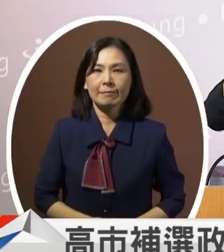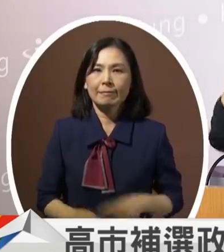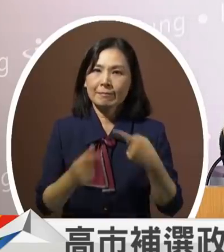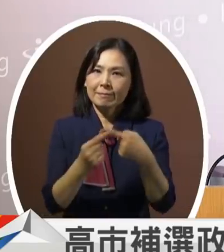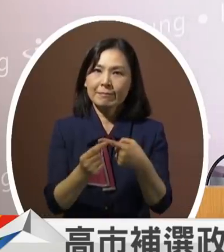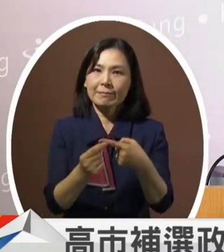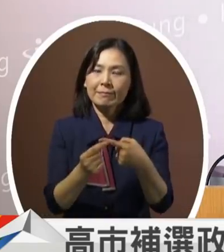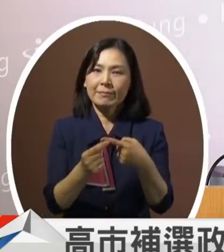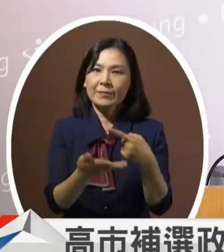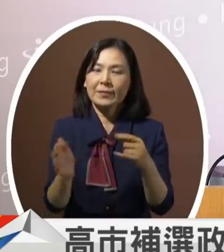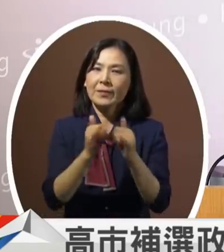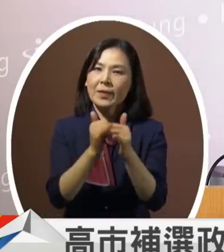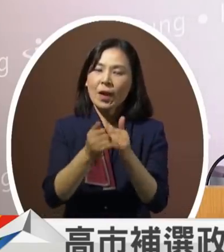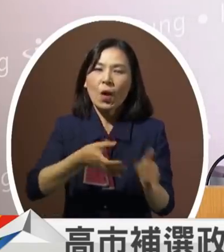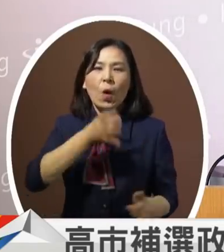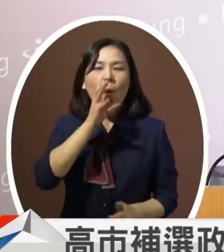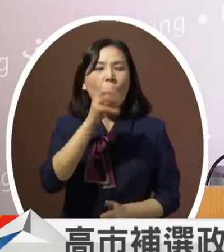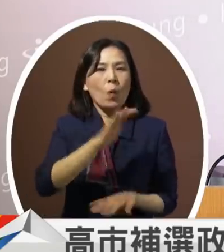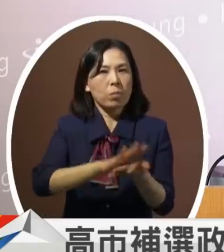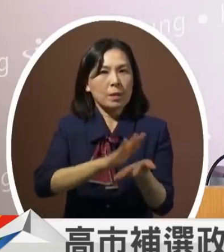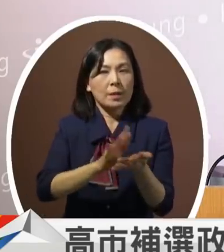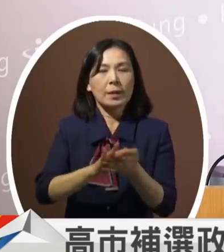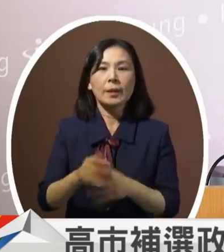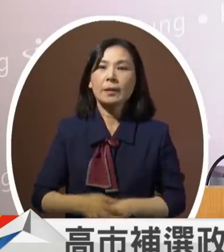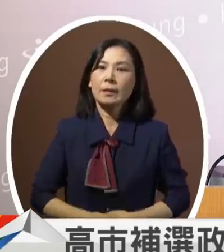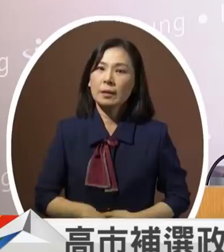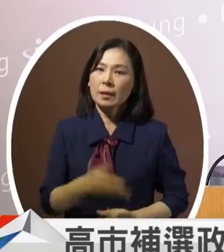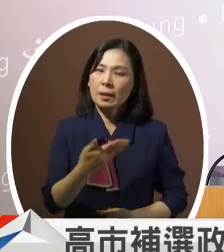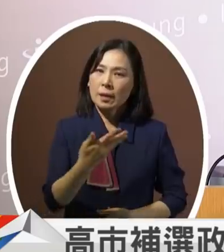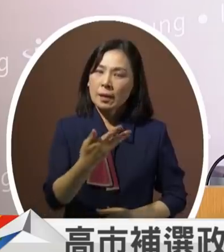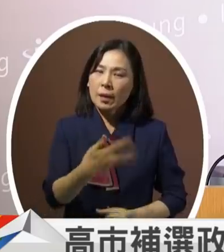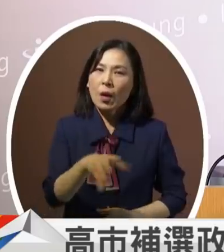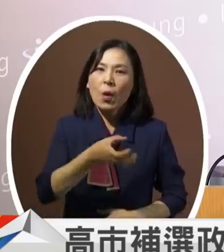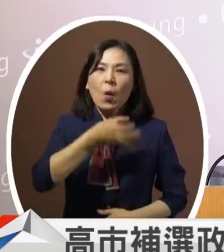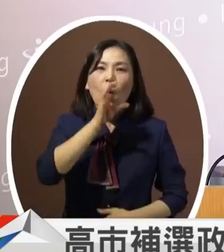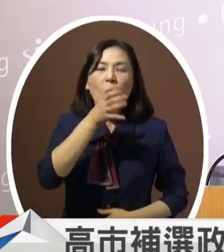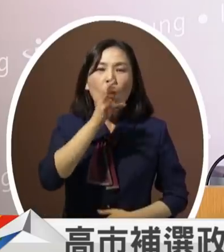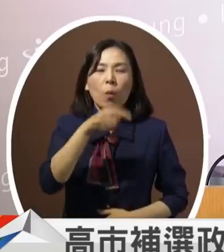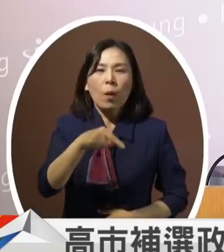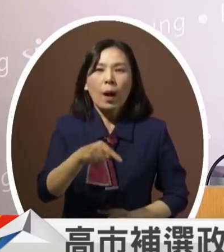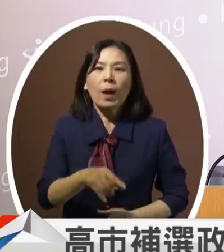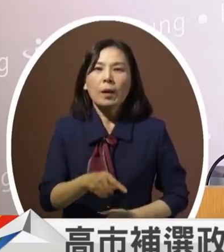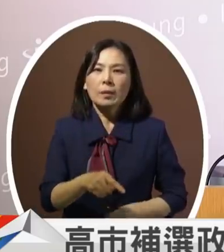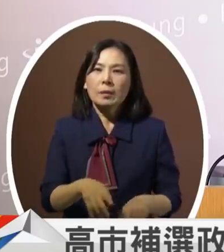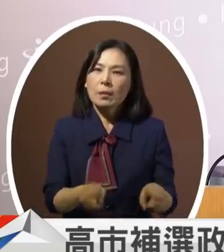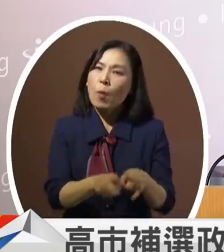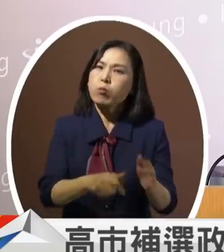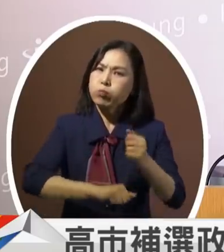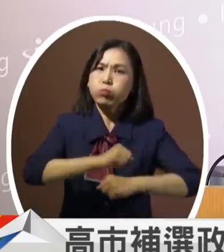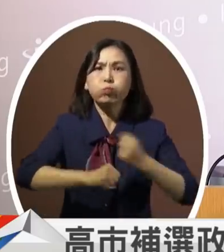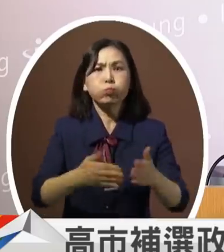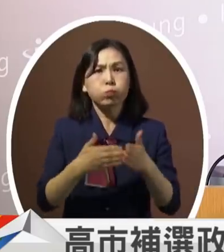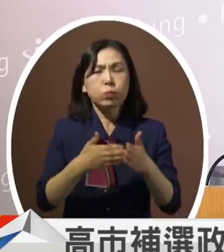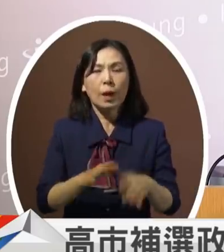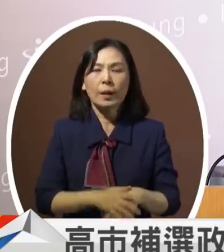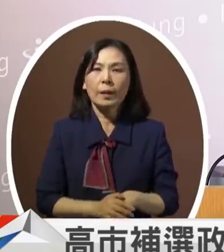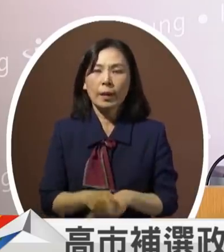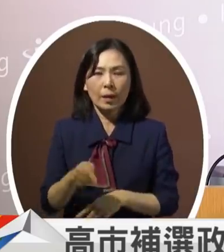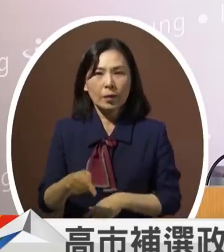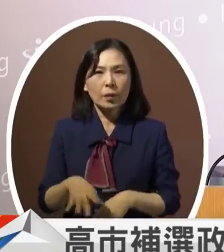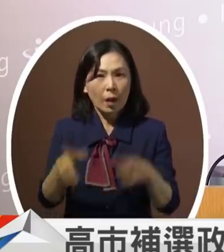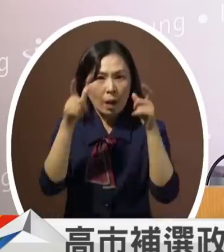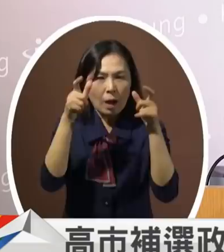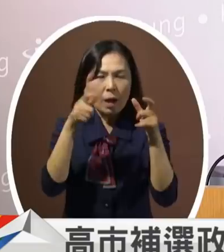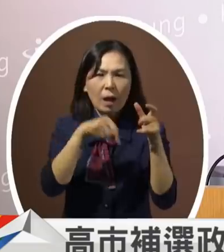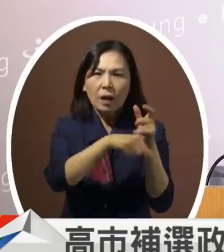第一 让市民喝好水水是市民的民生必需品不应该是高雄人